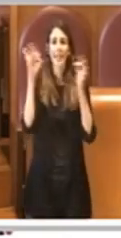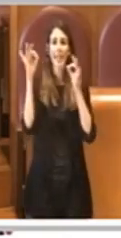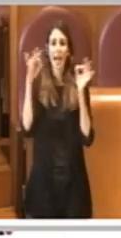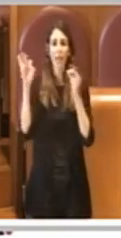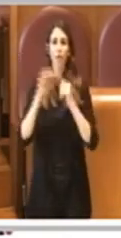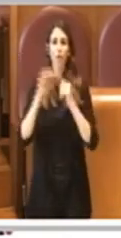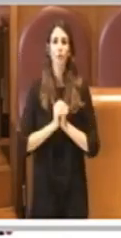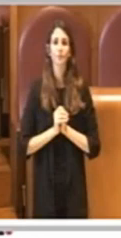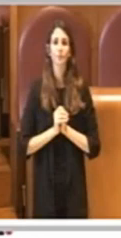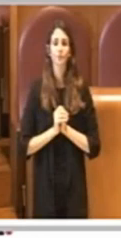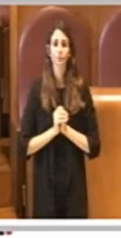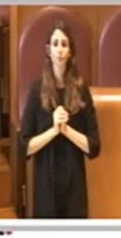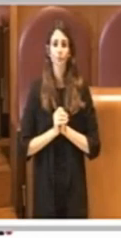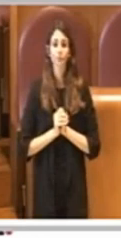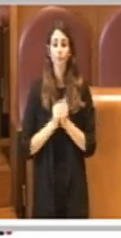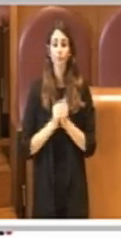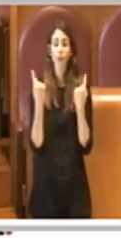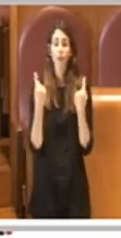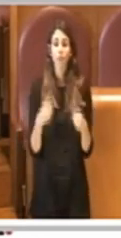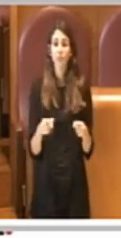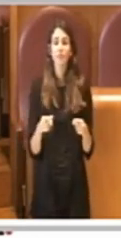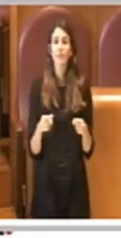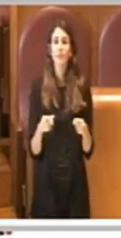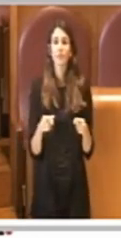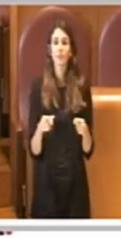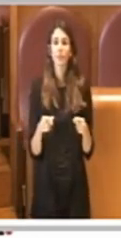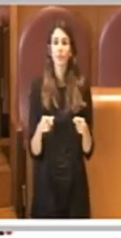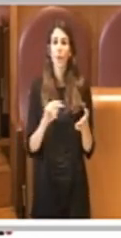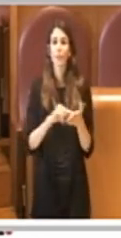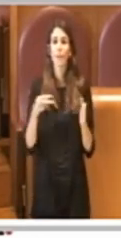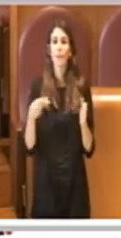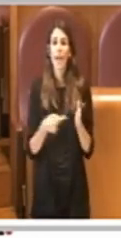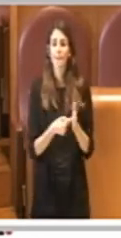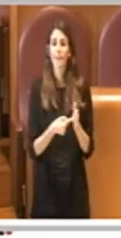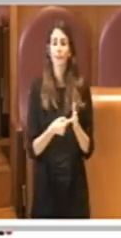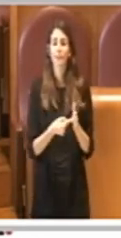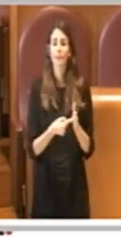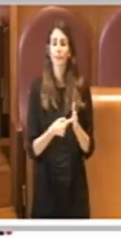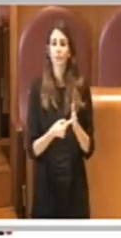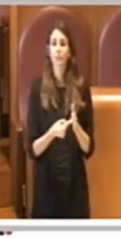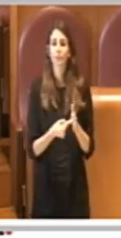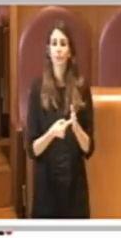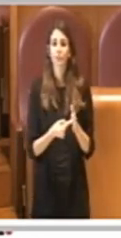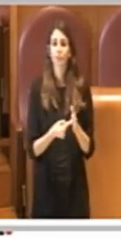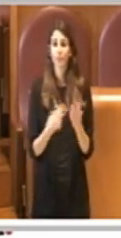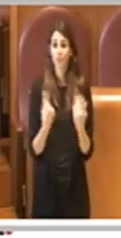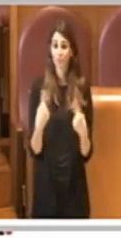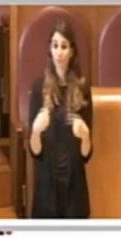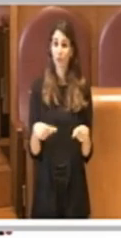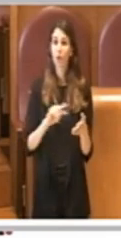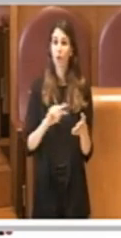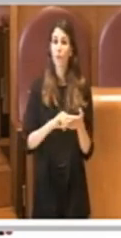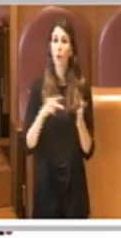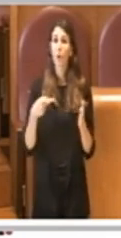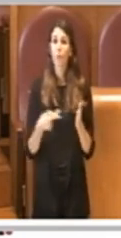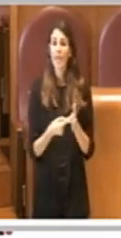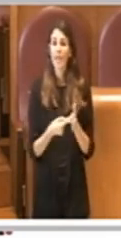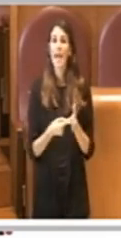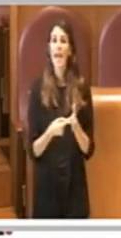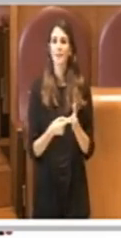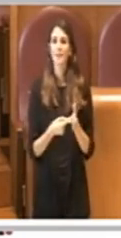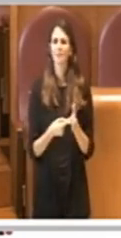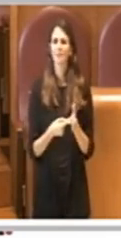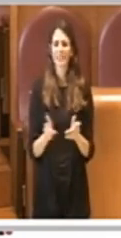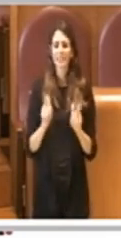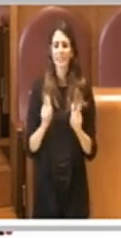Queste sono delle questioni che fanno, come dire, alzano dei